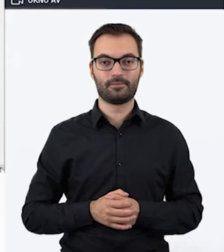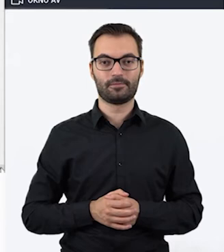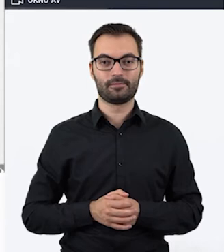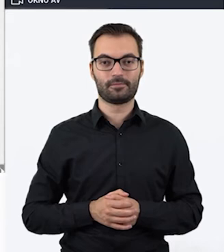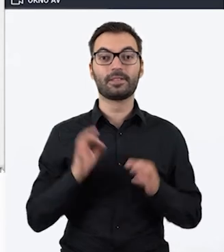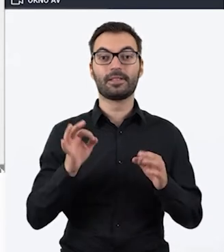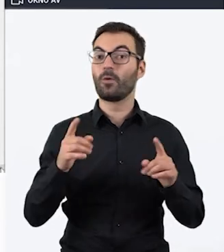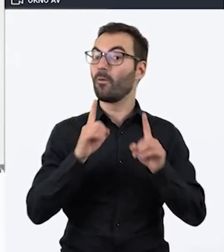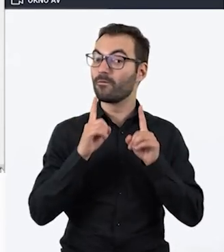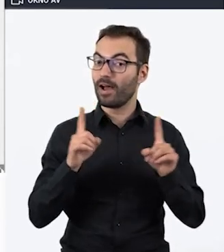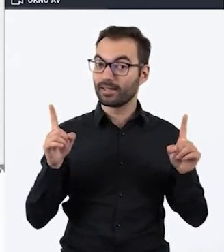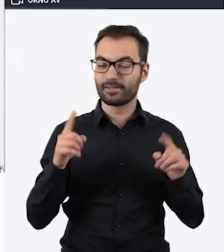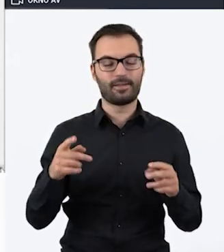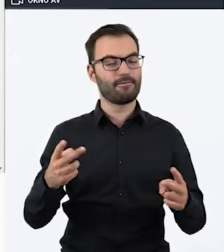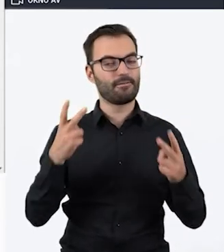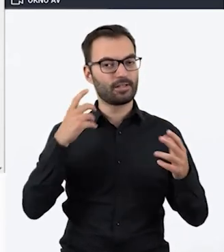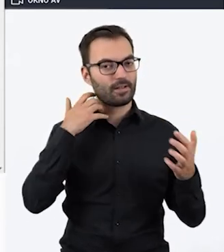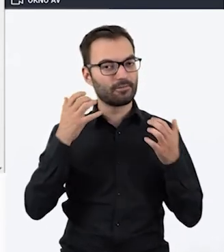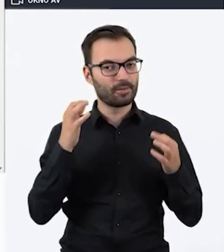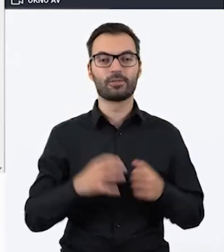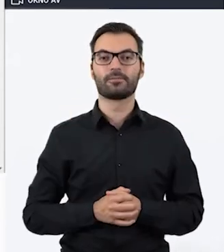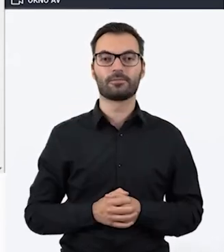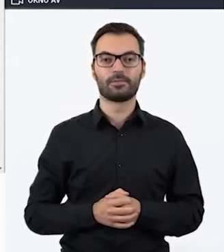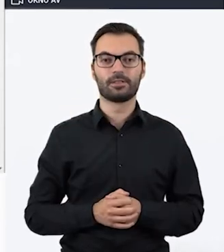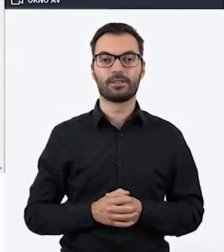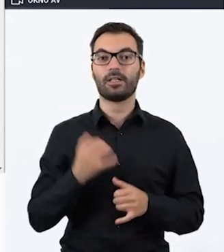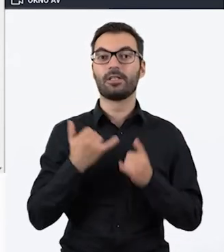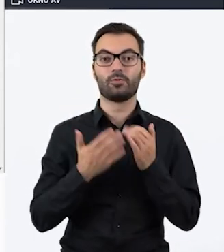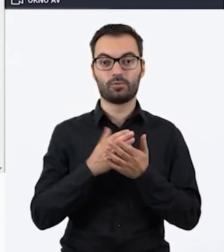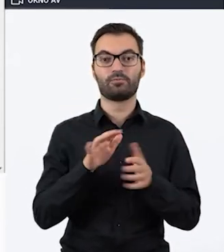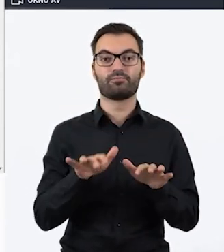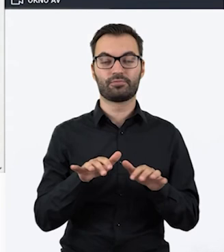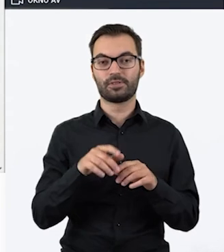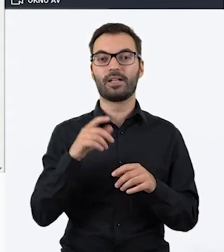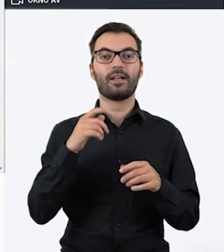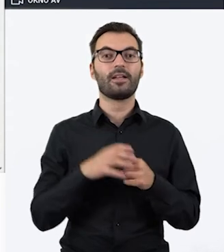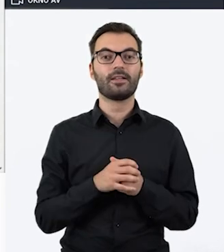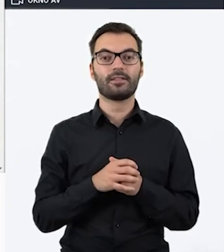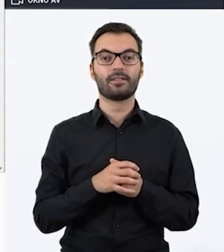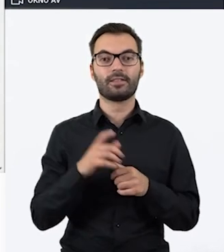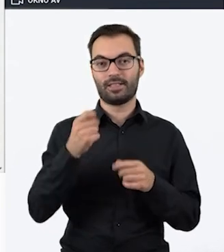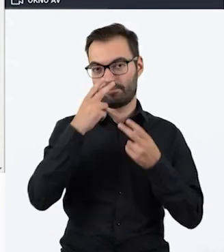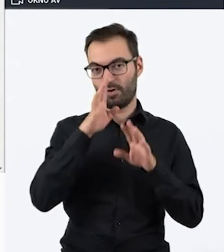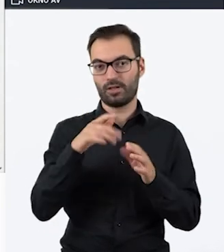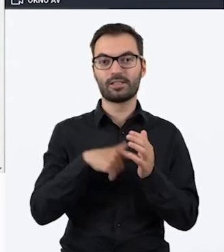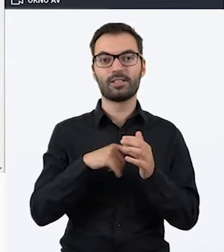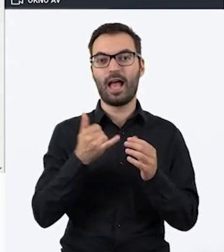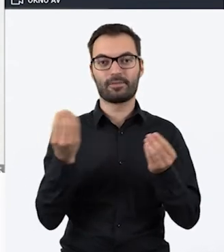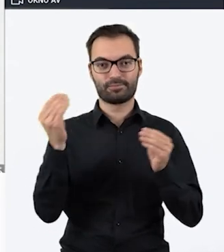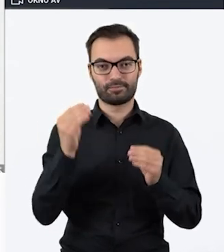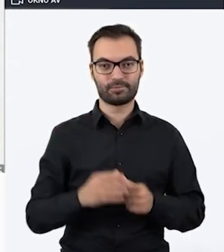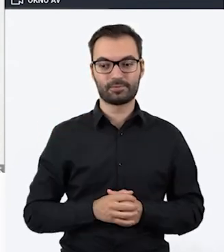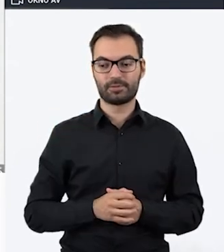i teraz uwaga, tutaj jest ważna informacja. Jak już wpiszemy tutaj treść zadań, zaraz pokażę, jak to się dodaje,